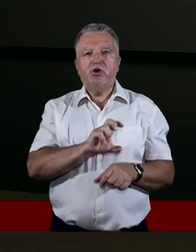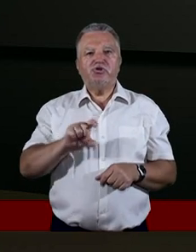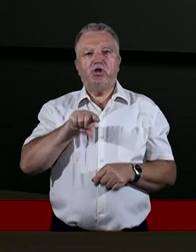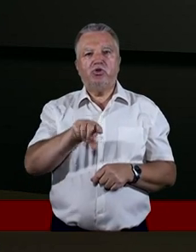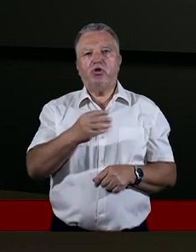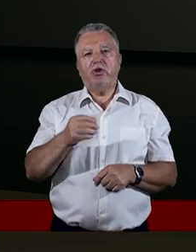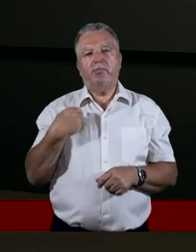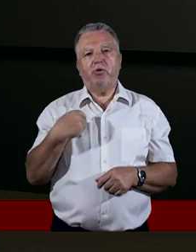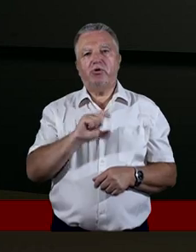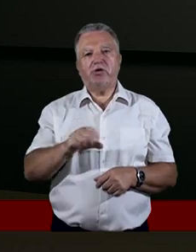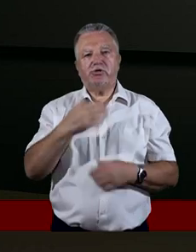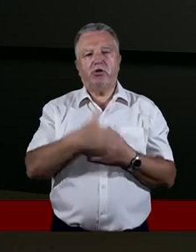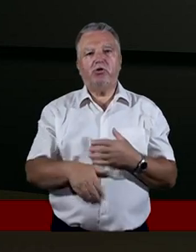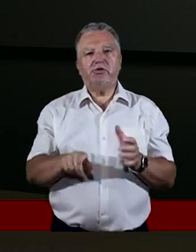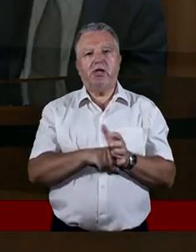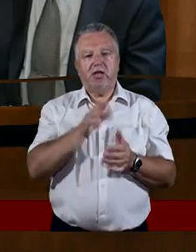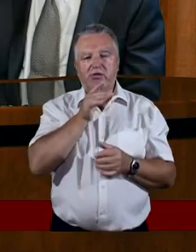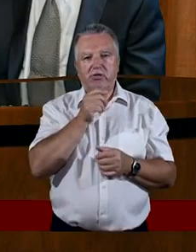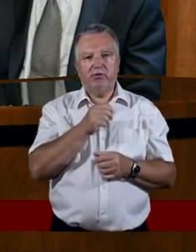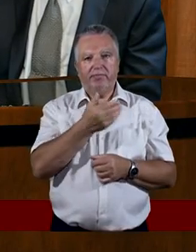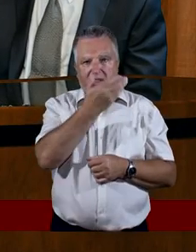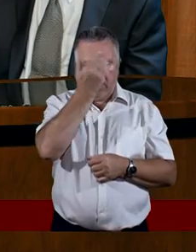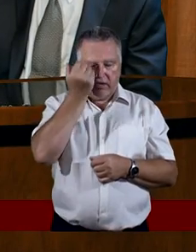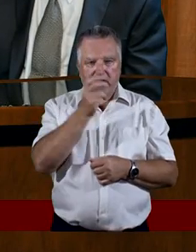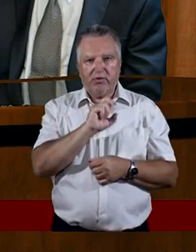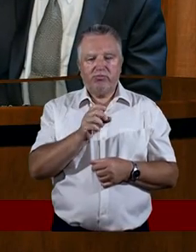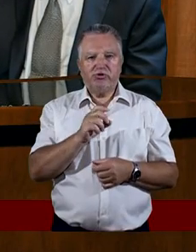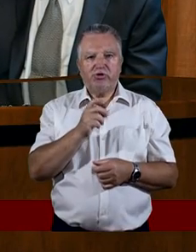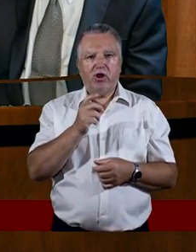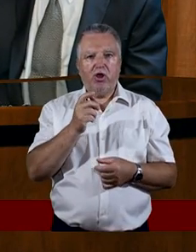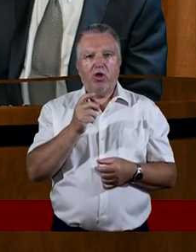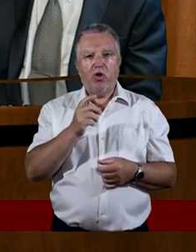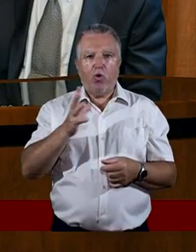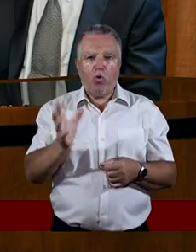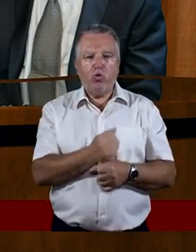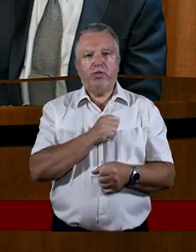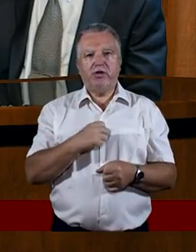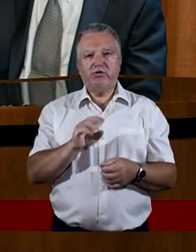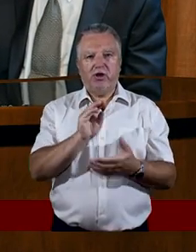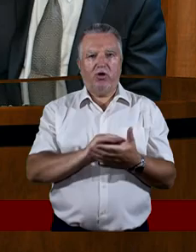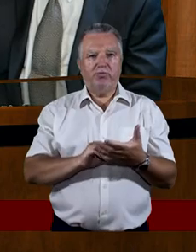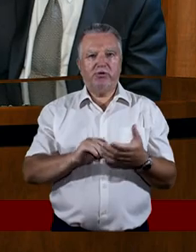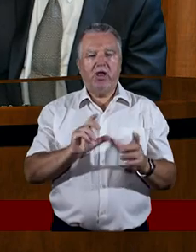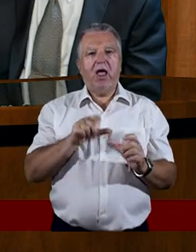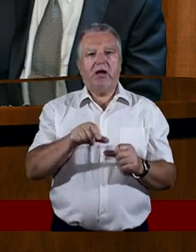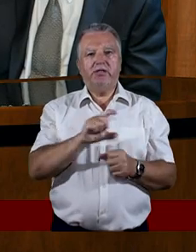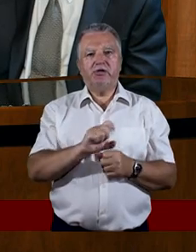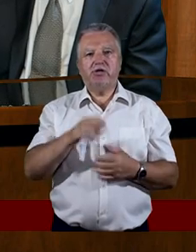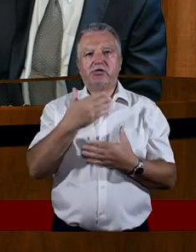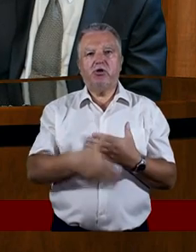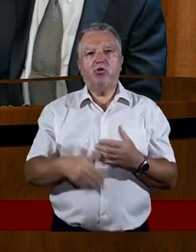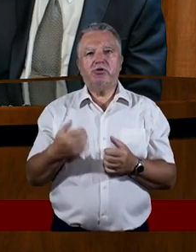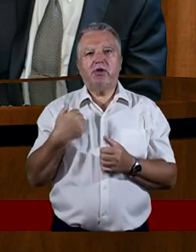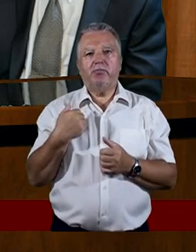zdefiniowali to zagadnienie? Nie wiem, czy uda mi się zdefiniować, ale rzeczywiście te czasy końca